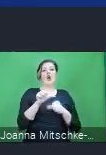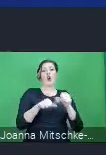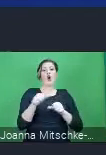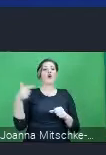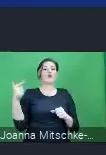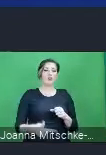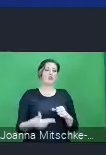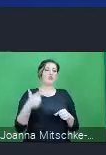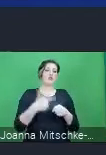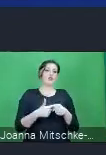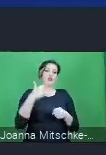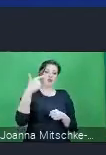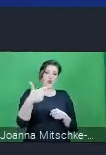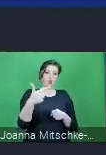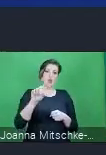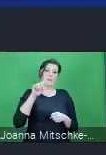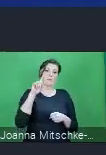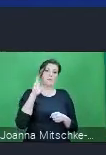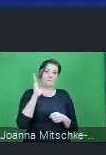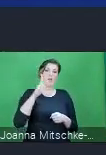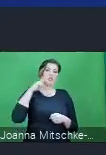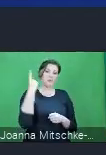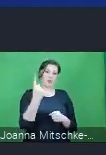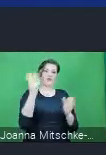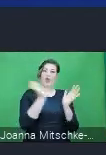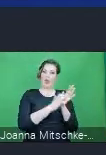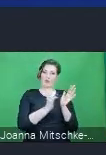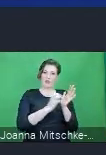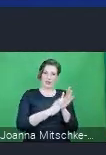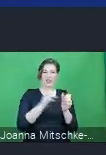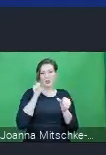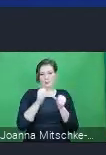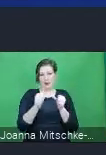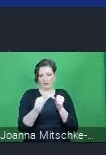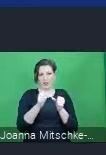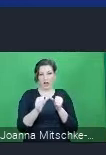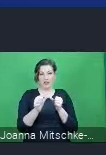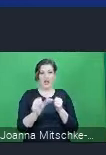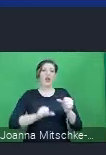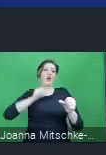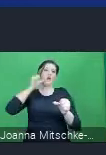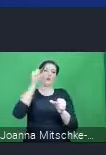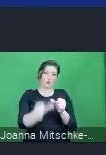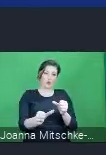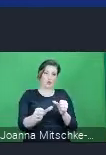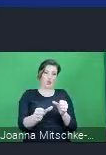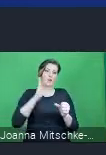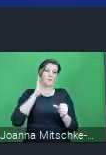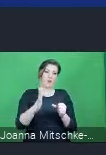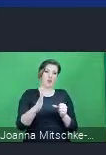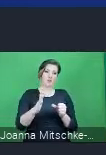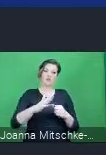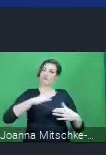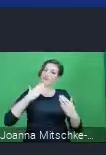pierwsza wersja aplikacji, wersję takiej testowej, pilotażowej, a rok później będzie już uruchomiona w wersji